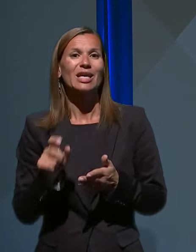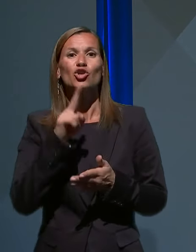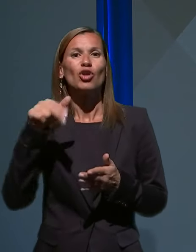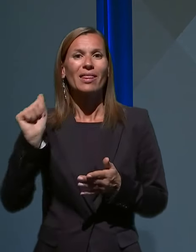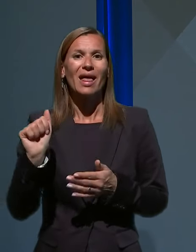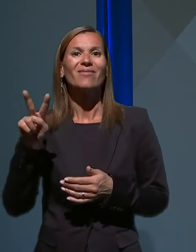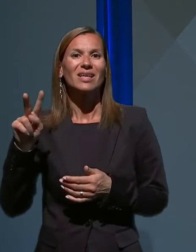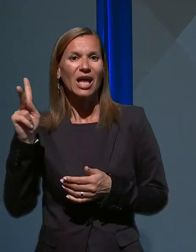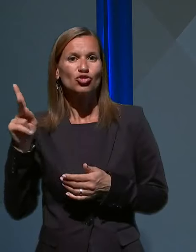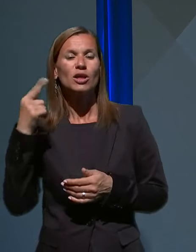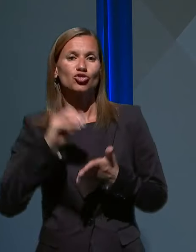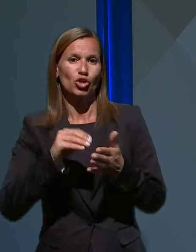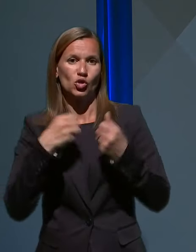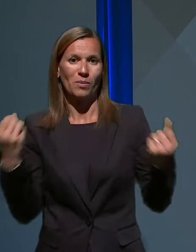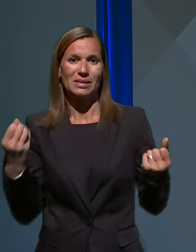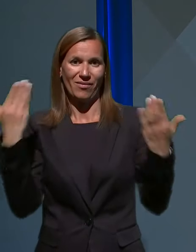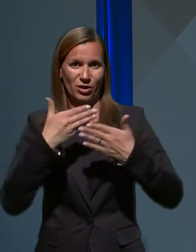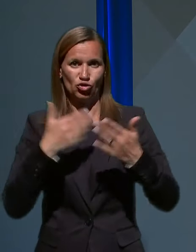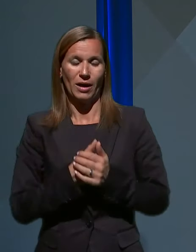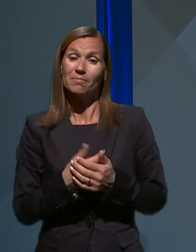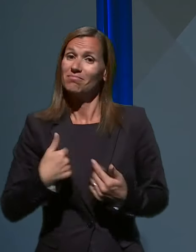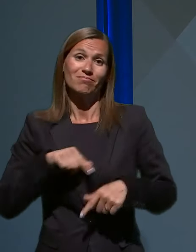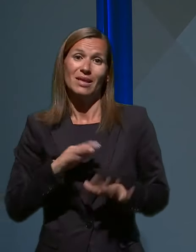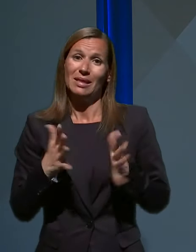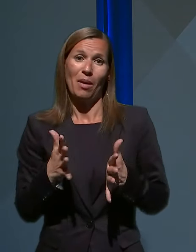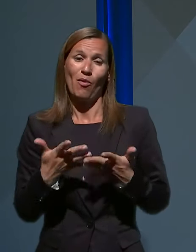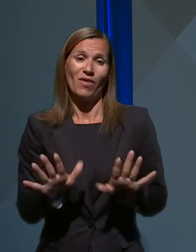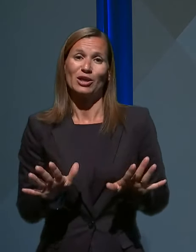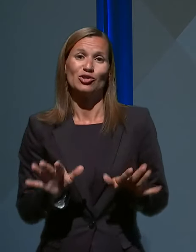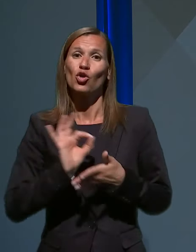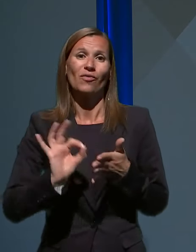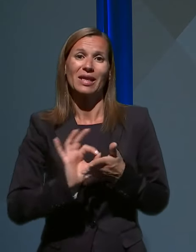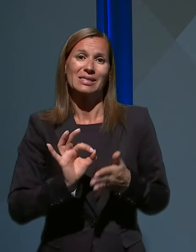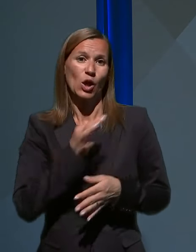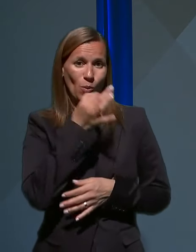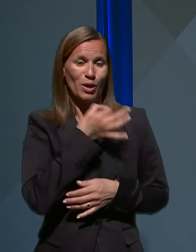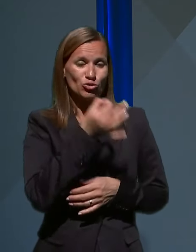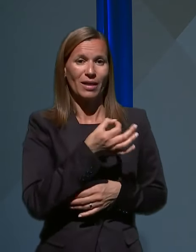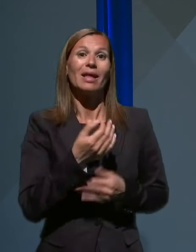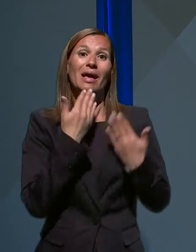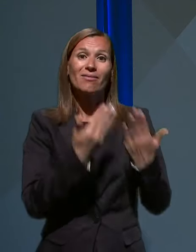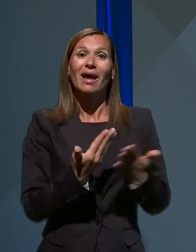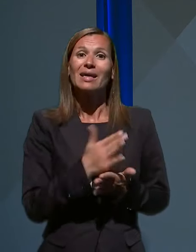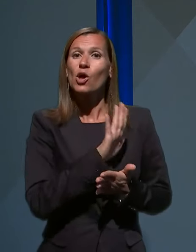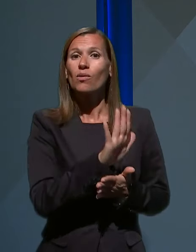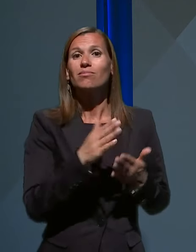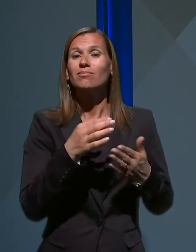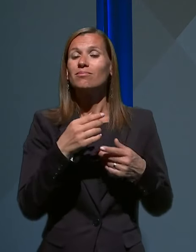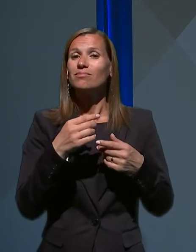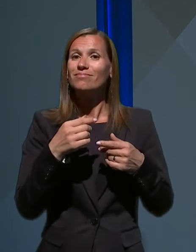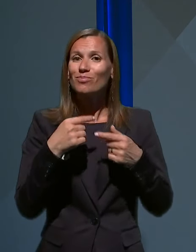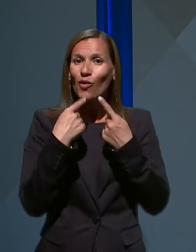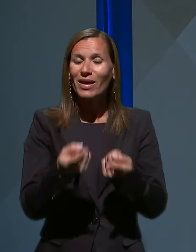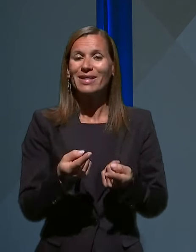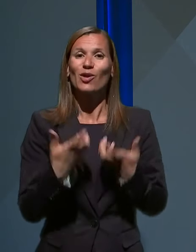časopisa Večer. Mi pa nimamo več novinarskih vprašanj. Hvala lepa za vse povedano. Želimo